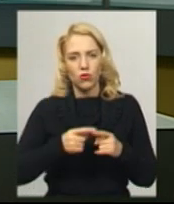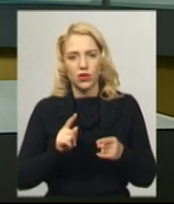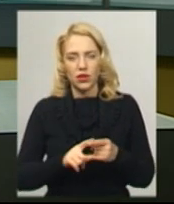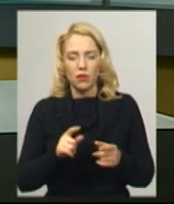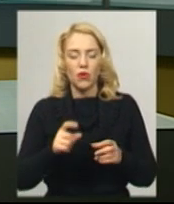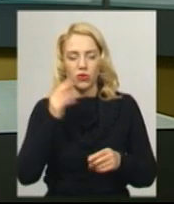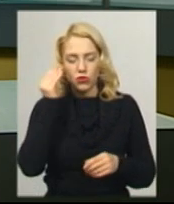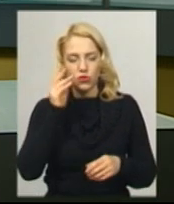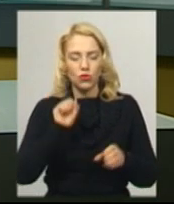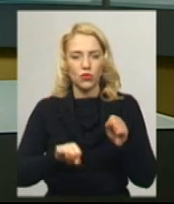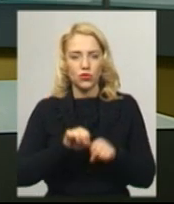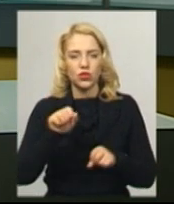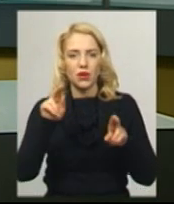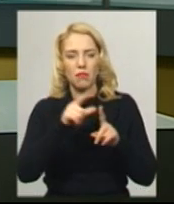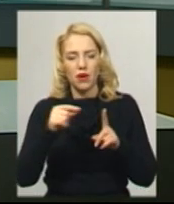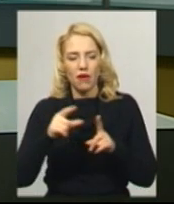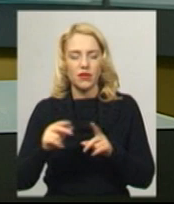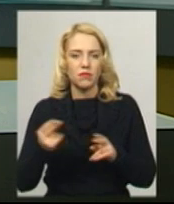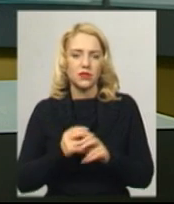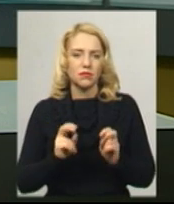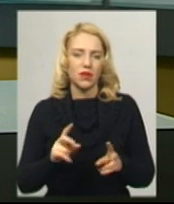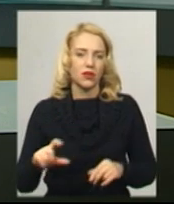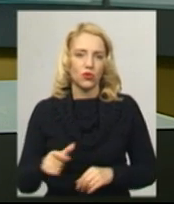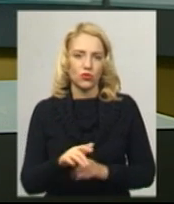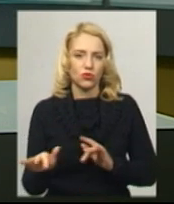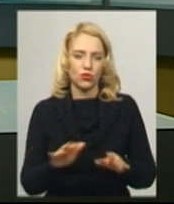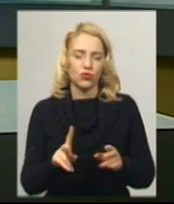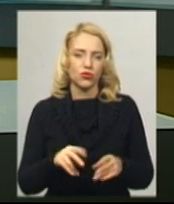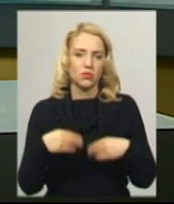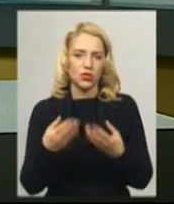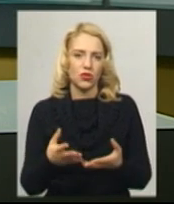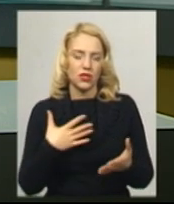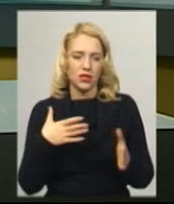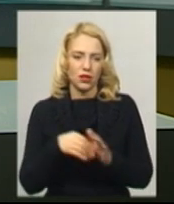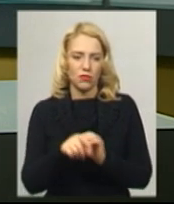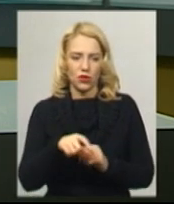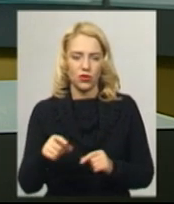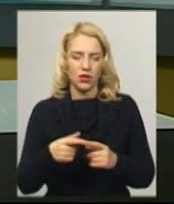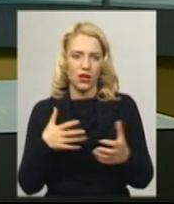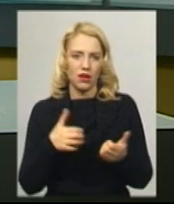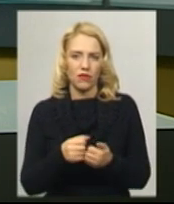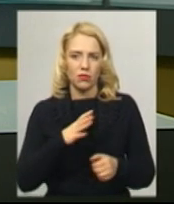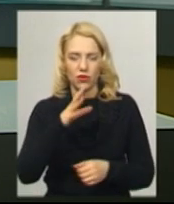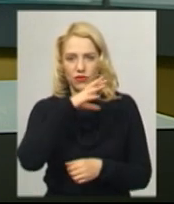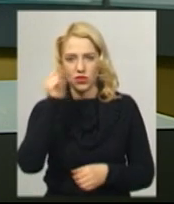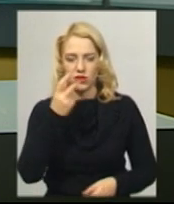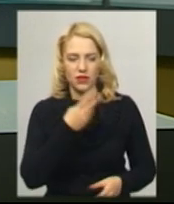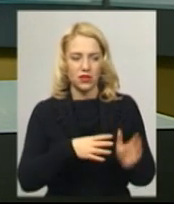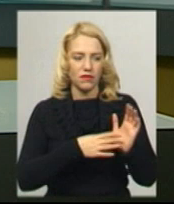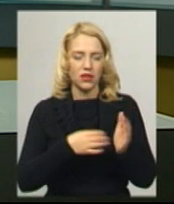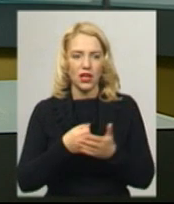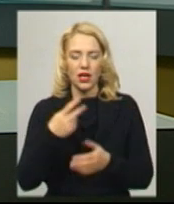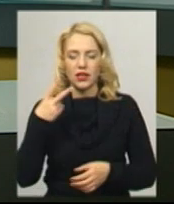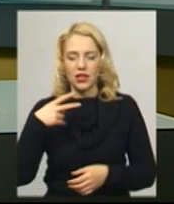правил безпеки дорожнього руху, що спричинило загибель кількох людей. Аварія сталася минулоріч у ніч з 29 на 30 травня